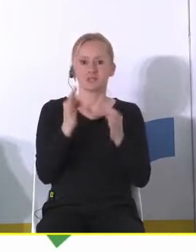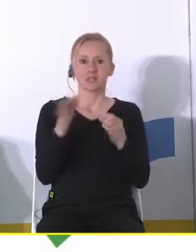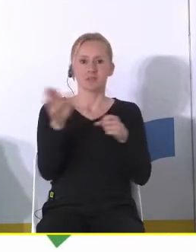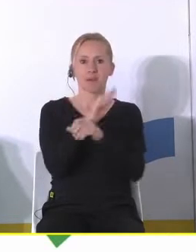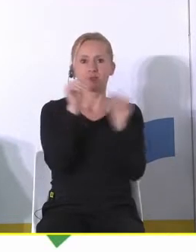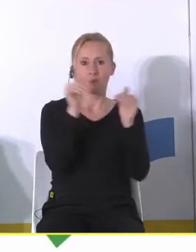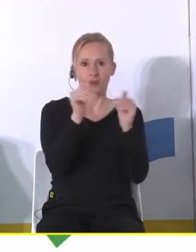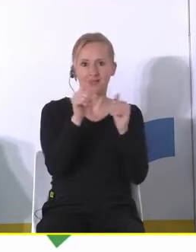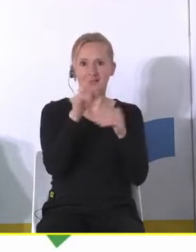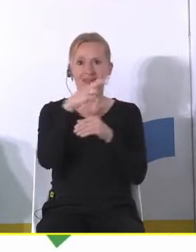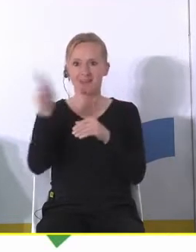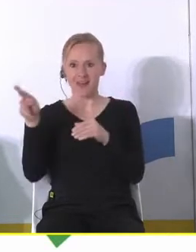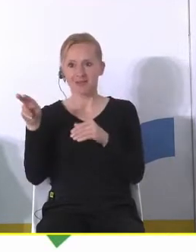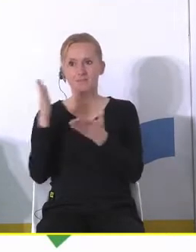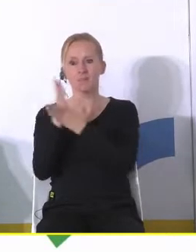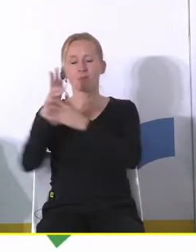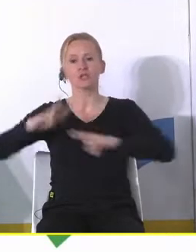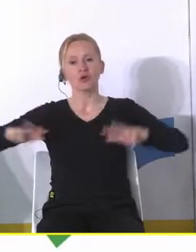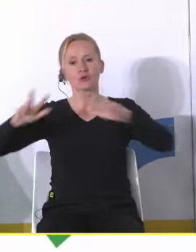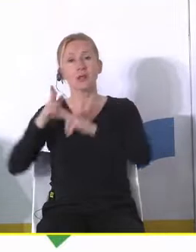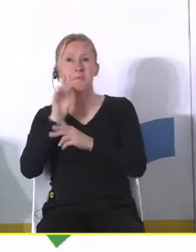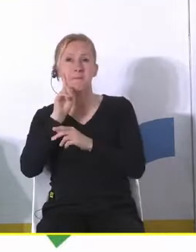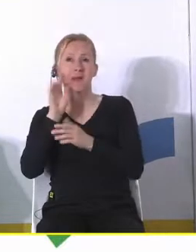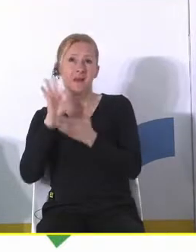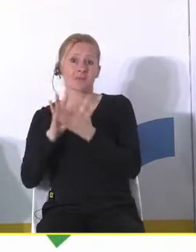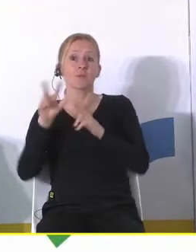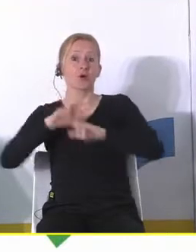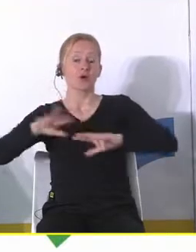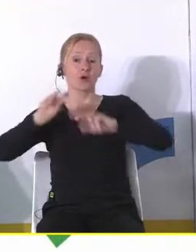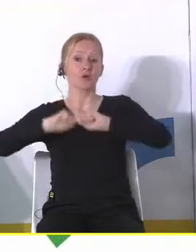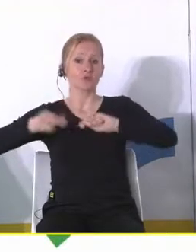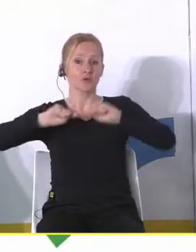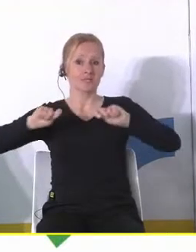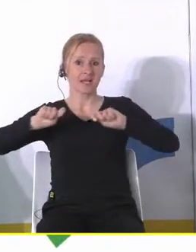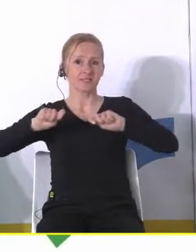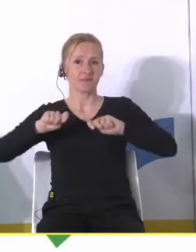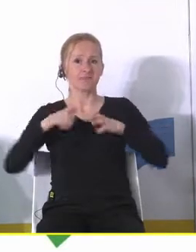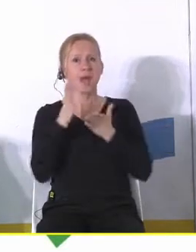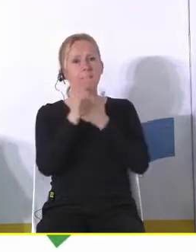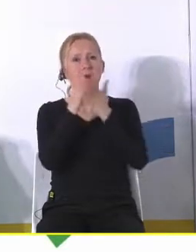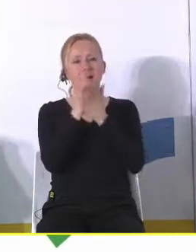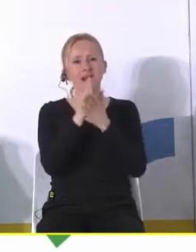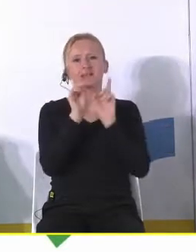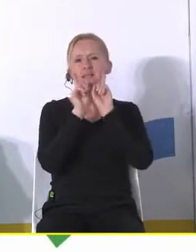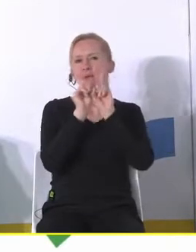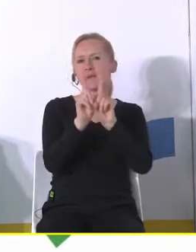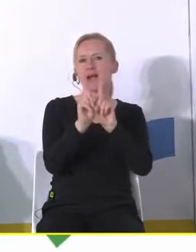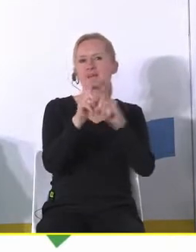i pełnomocnik i rada natomiast jeszcze pewnym pewnym rozwiązaniem o którym warto tu wspomnieć które też w dużej mierze dzięki właściwie